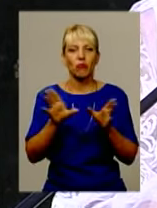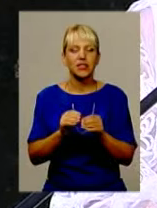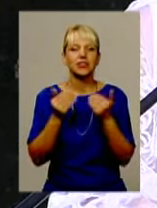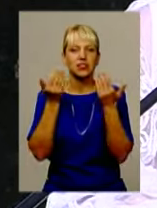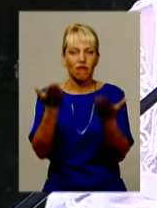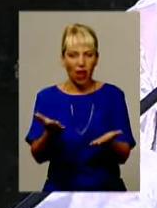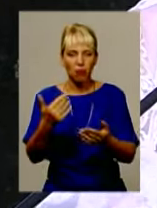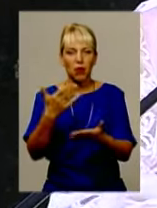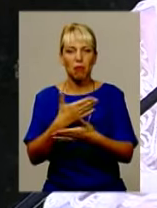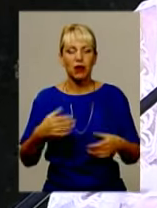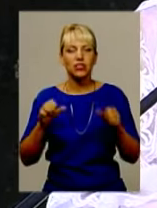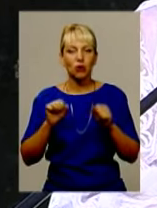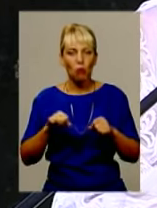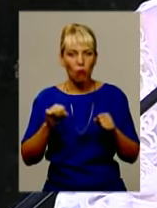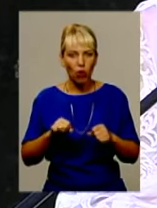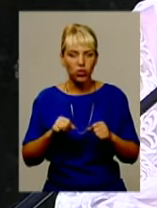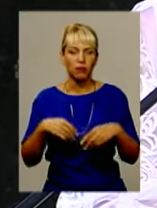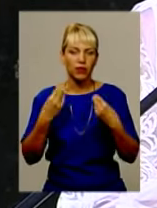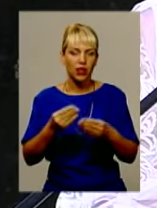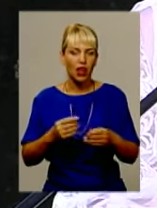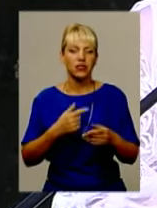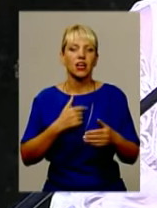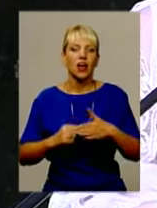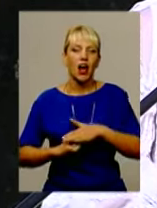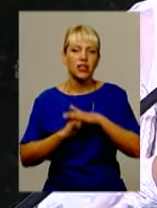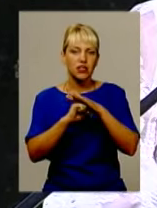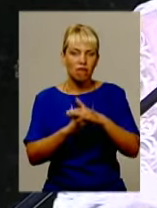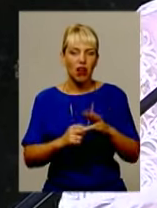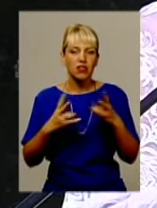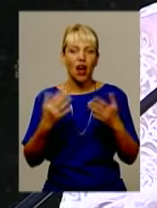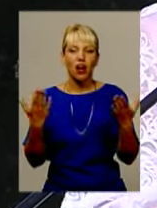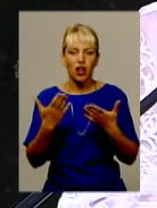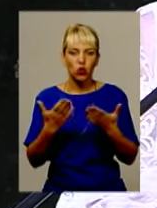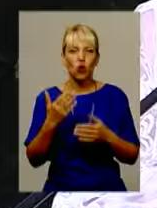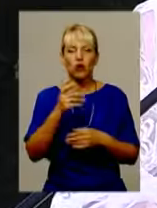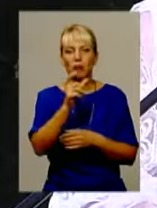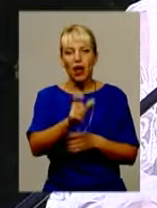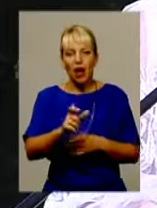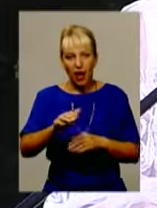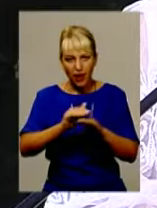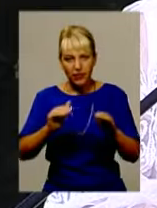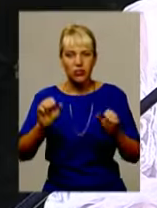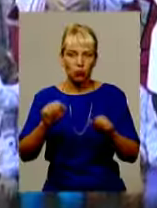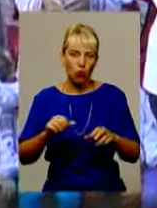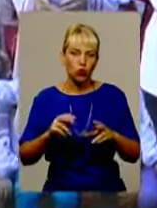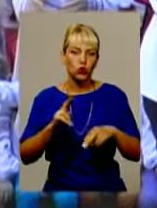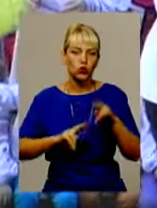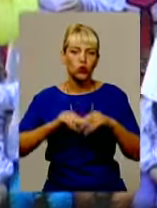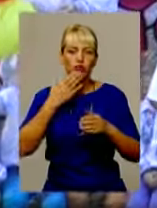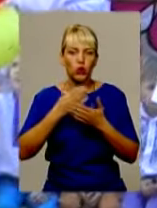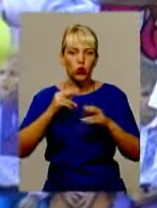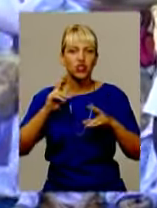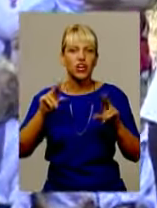зможемо дати твірде основання, на якому вони змогуть будувати своє щастливе будущее. У